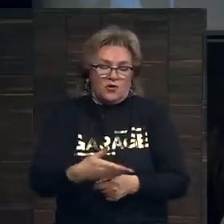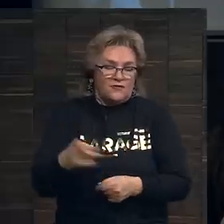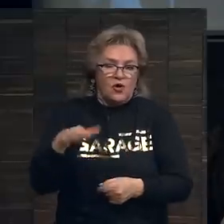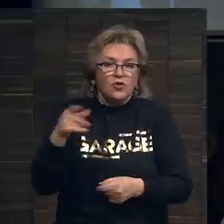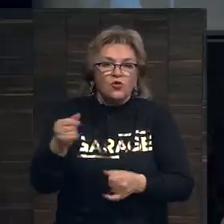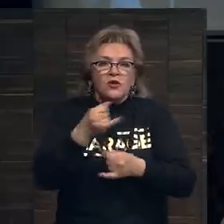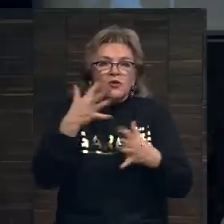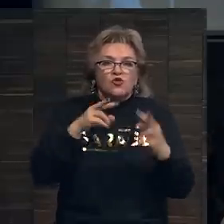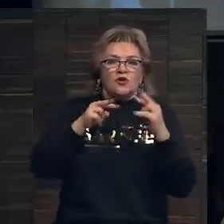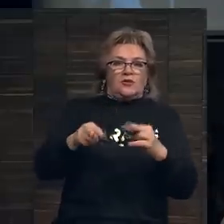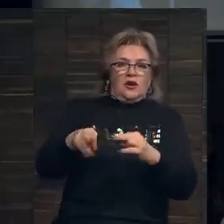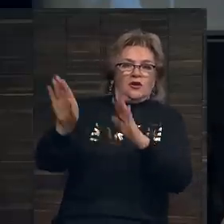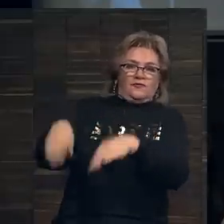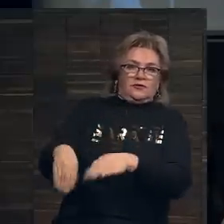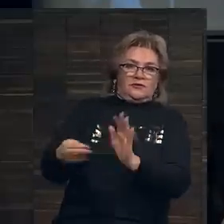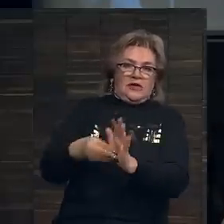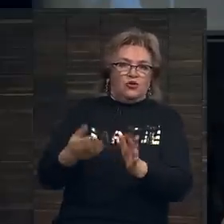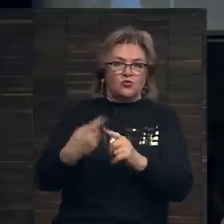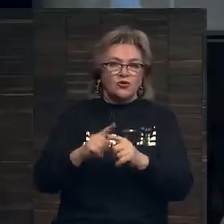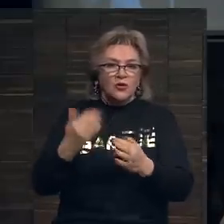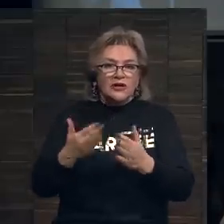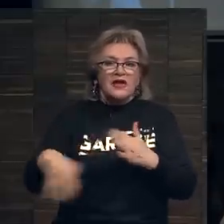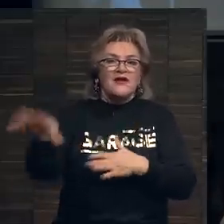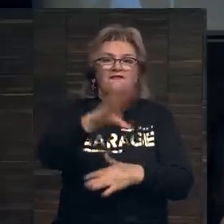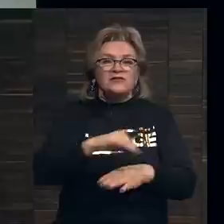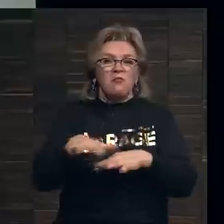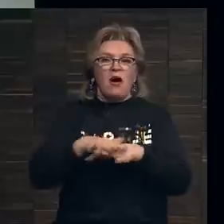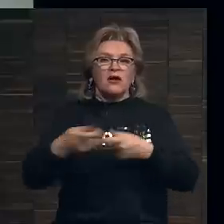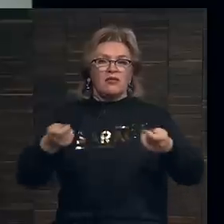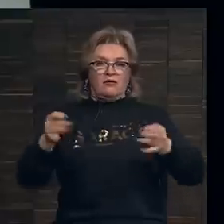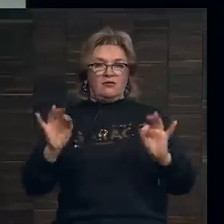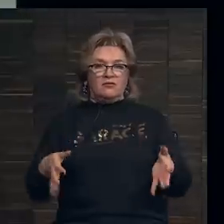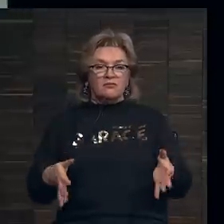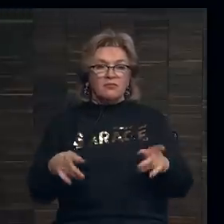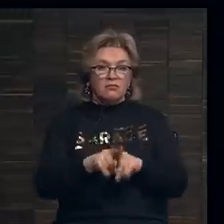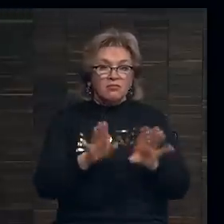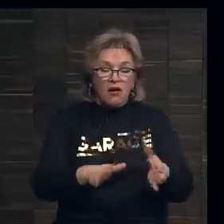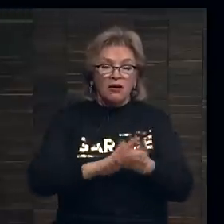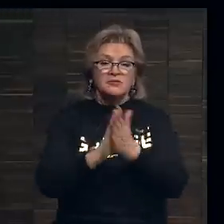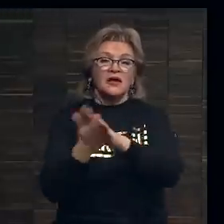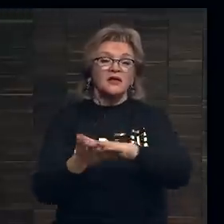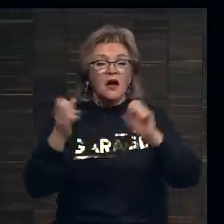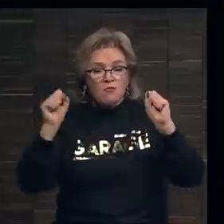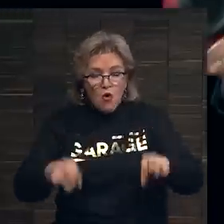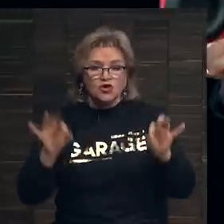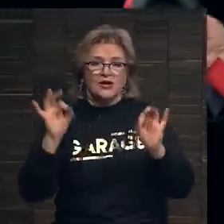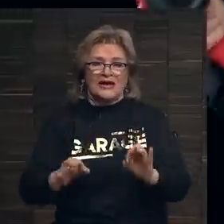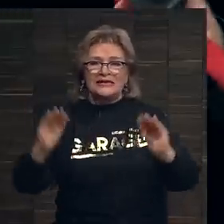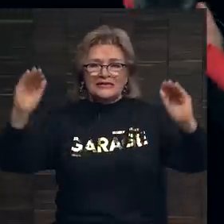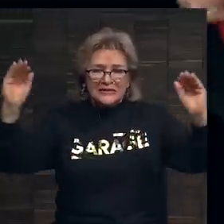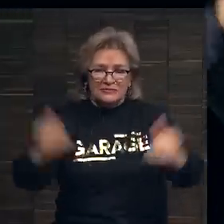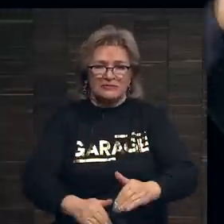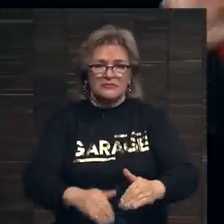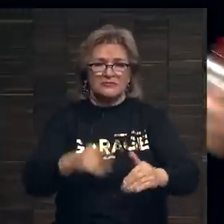но он же не может контролировать эту цену, если теперь всем заправляет рынок. Так обстоят дела. Можно, конечно, укоротить этот